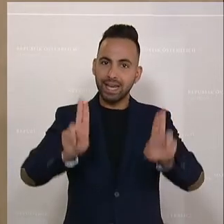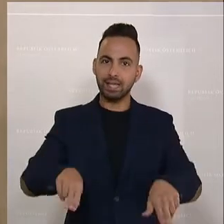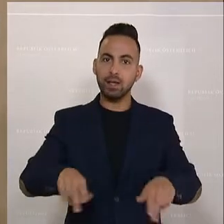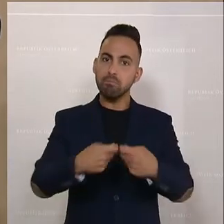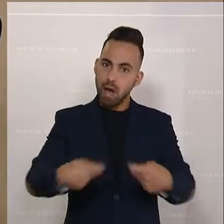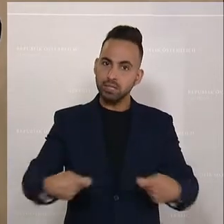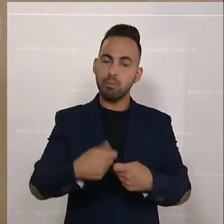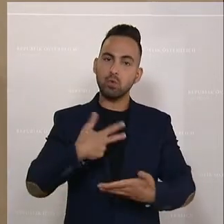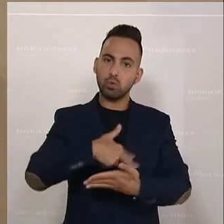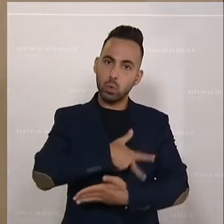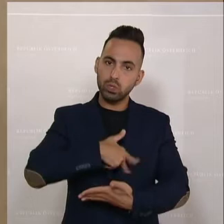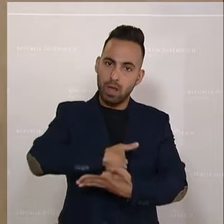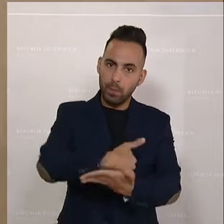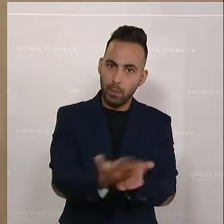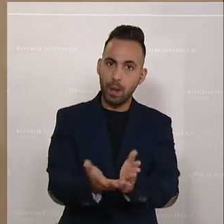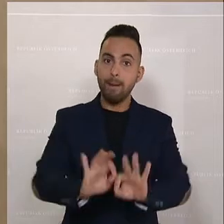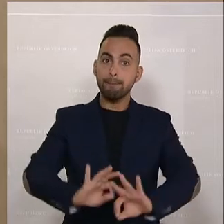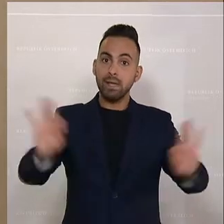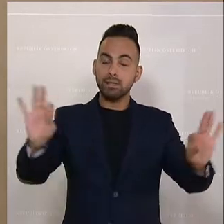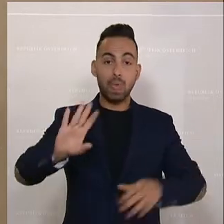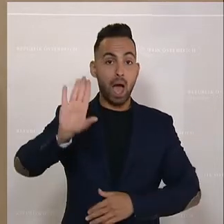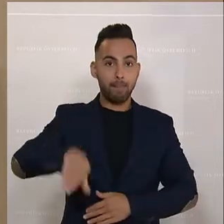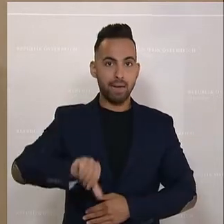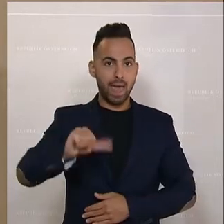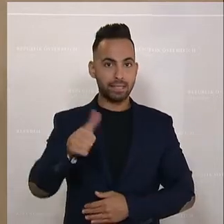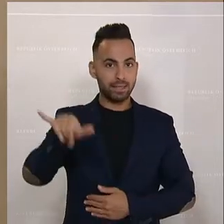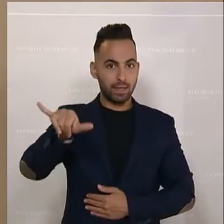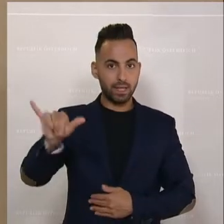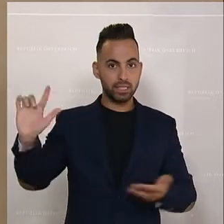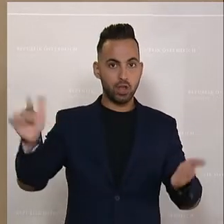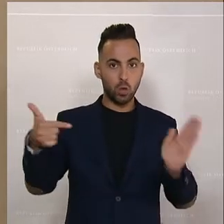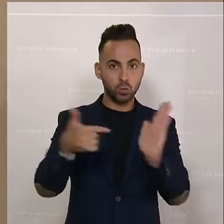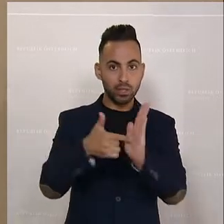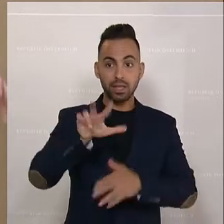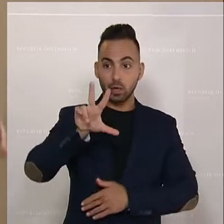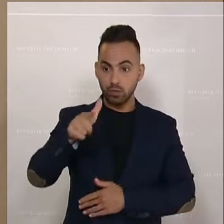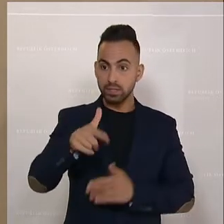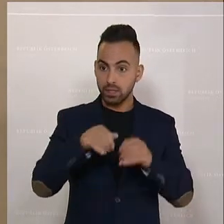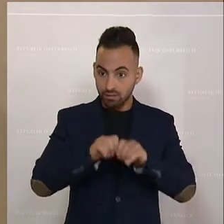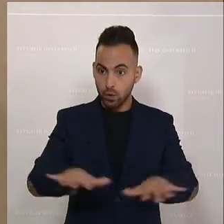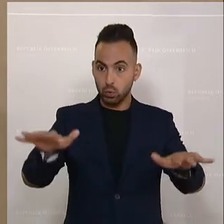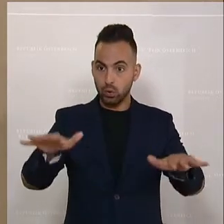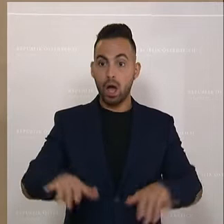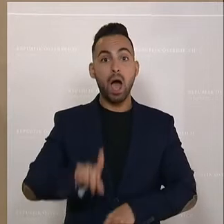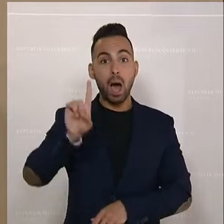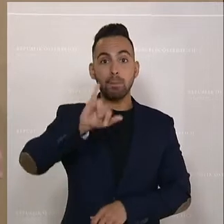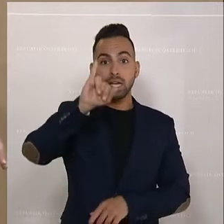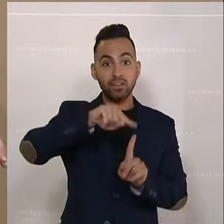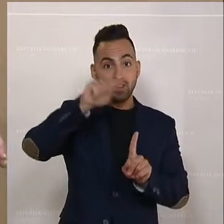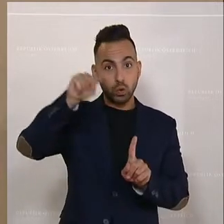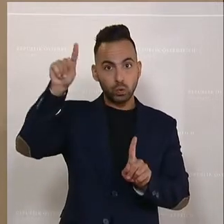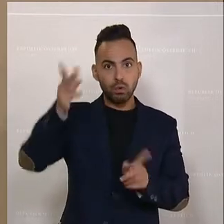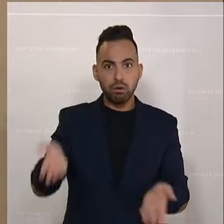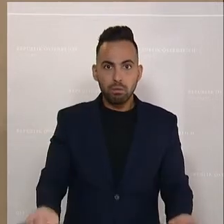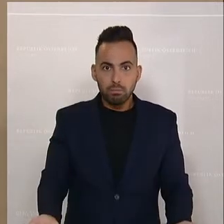Die wirken dann ab 1. Jänner 2023. Aber Faktum ist, ja, die Inflation steigt weiter und sie steigt in